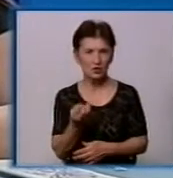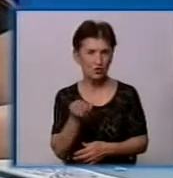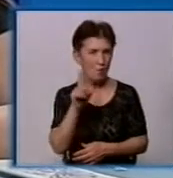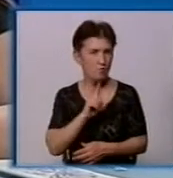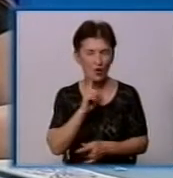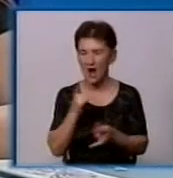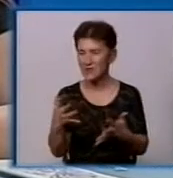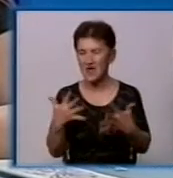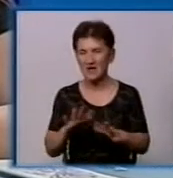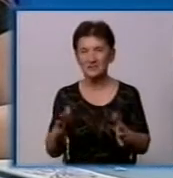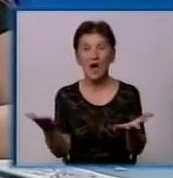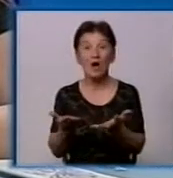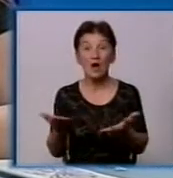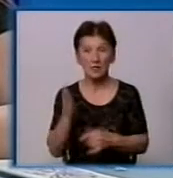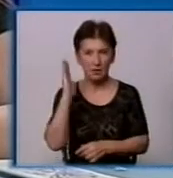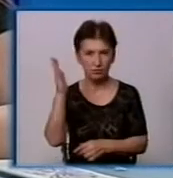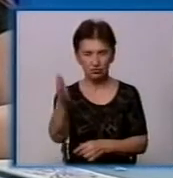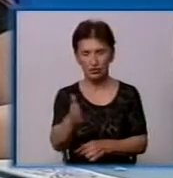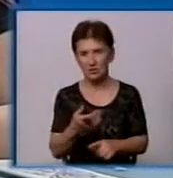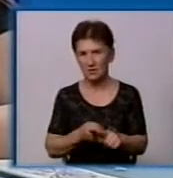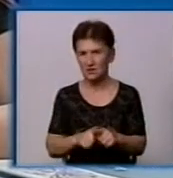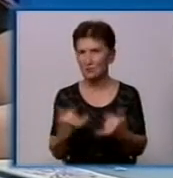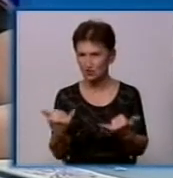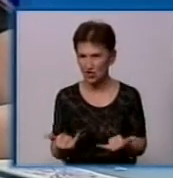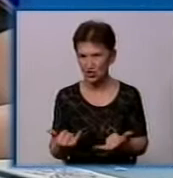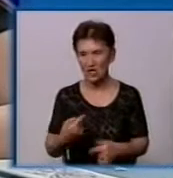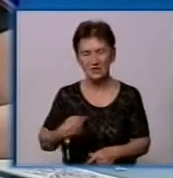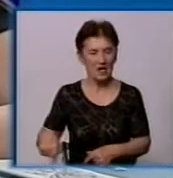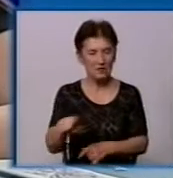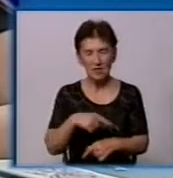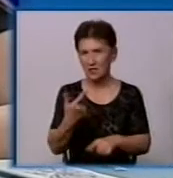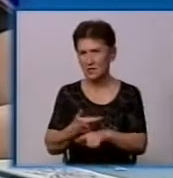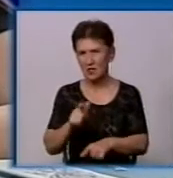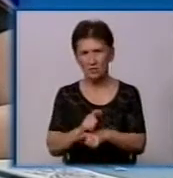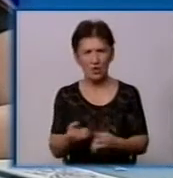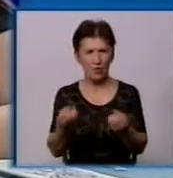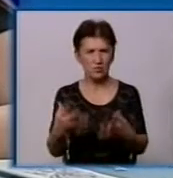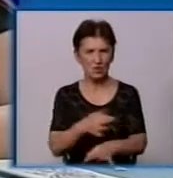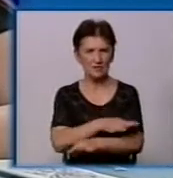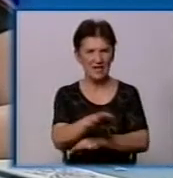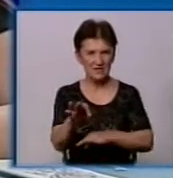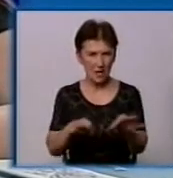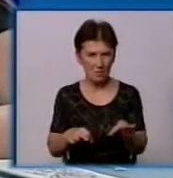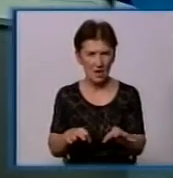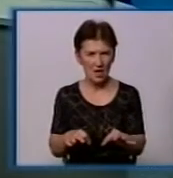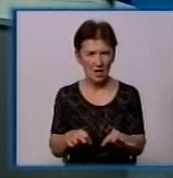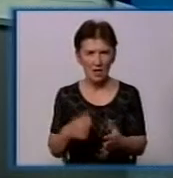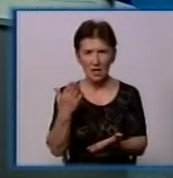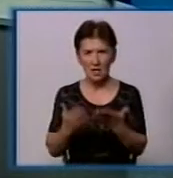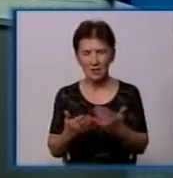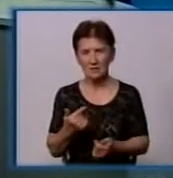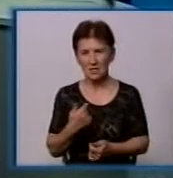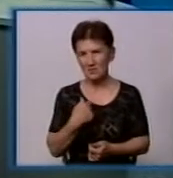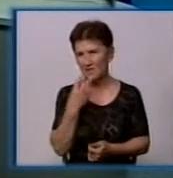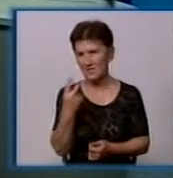неясно, які именно ці будуть контейнера. Тобто, зараз ми, наиболее простую схему, двокомпонентний збор, Якщо ми увидим